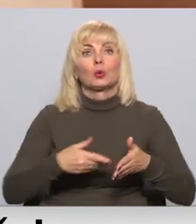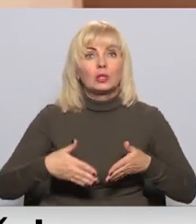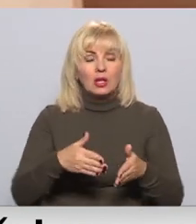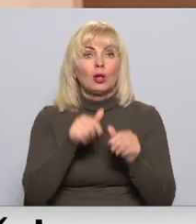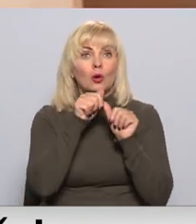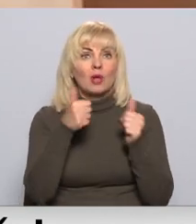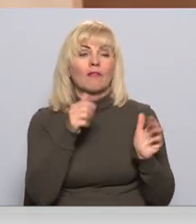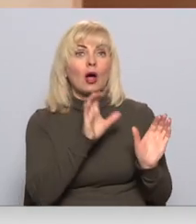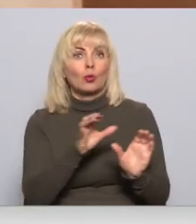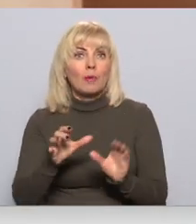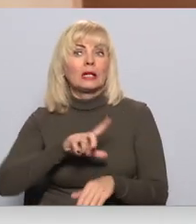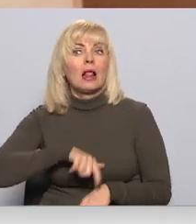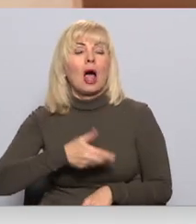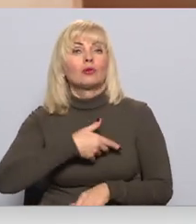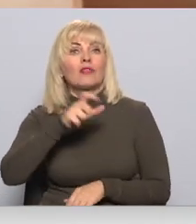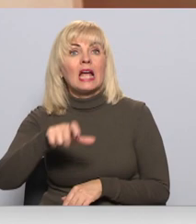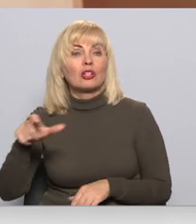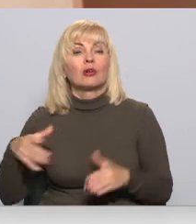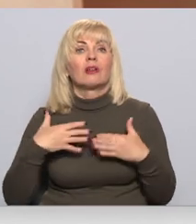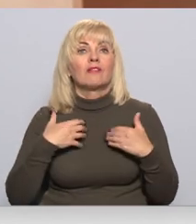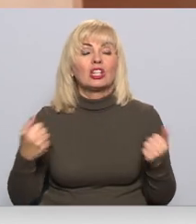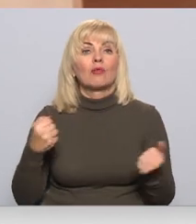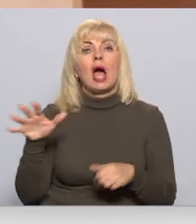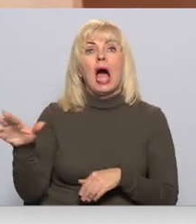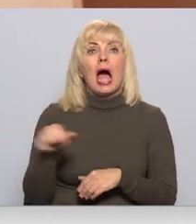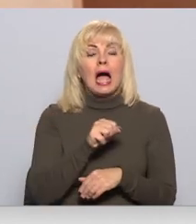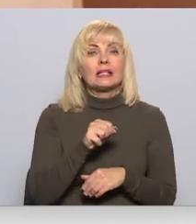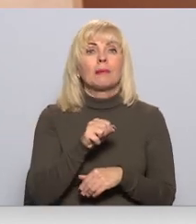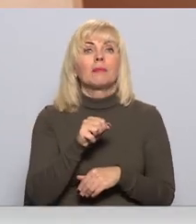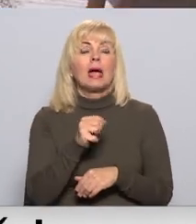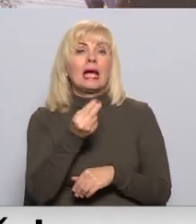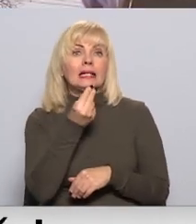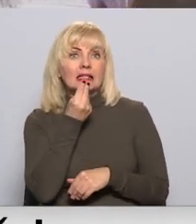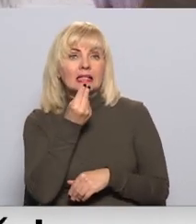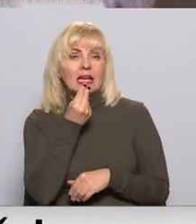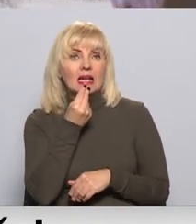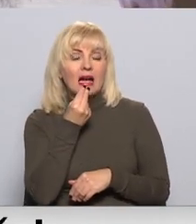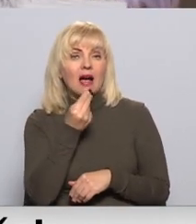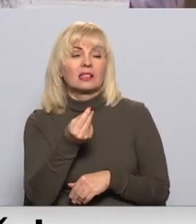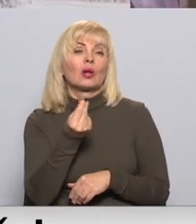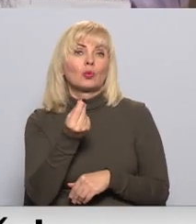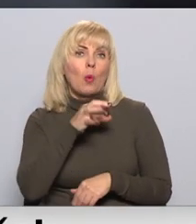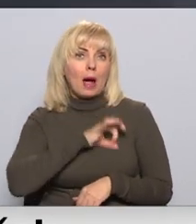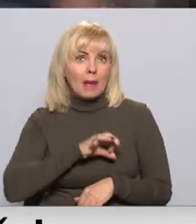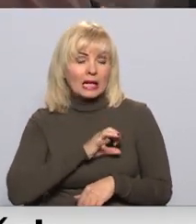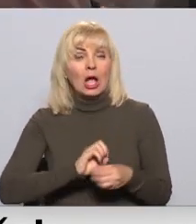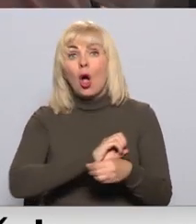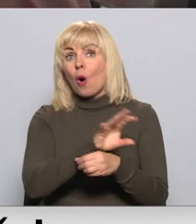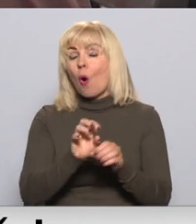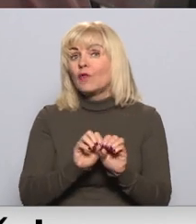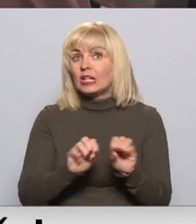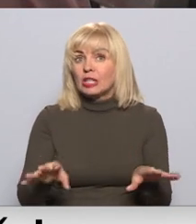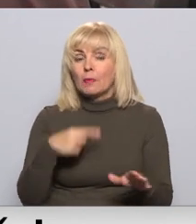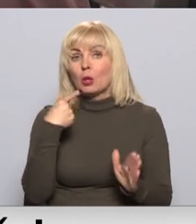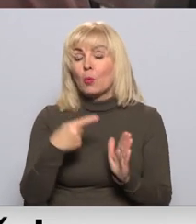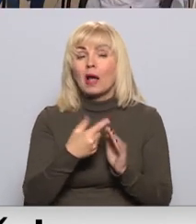rūpēties par Latvijas iedzīvotāju veselību atņemot viņiem iztikas līdzekļus. To, ka ierobežojums Covid-19 izplatībai vajadzēja